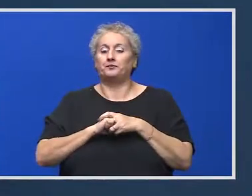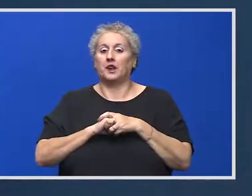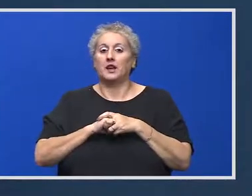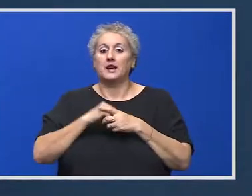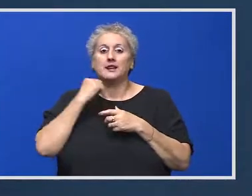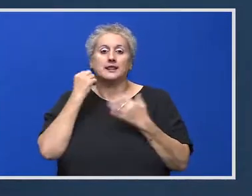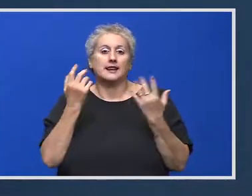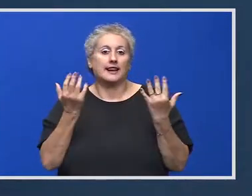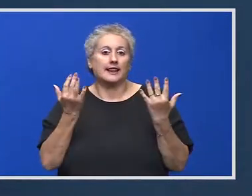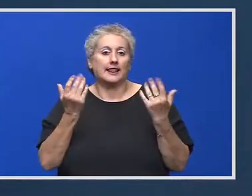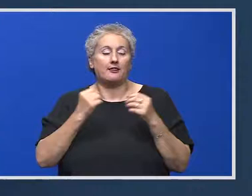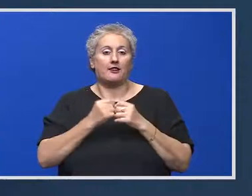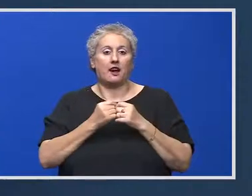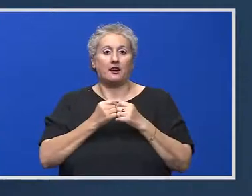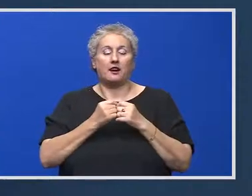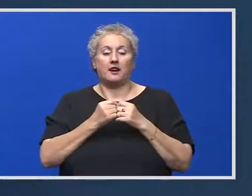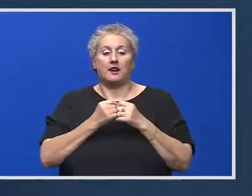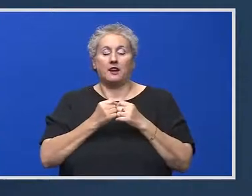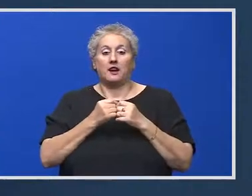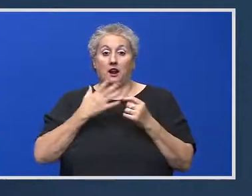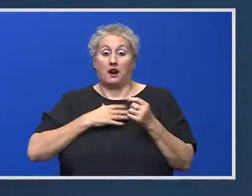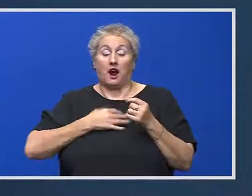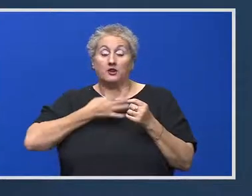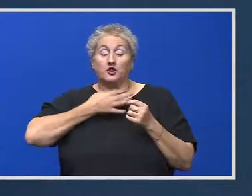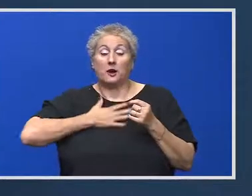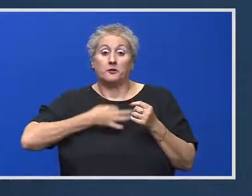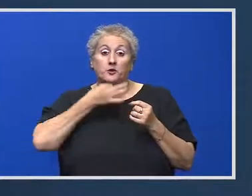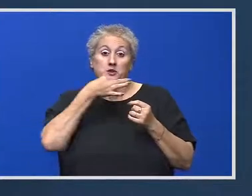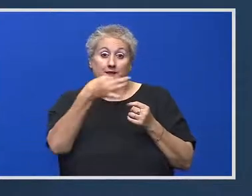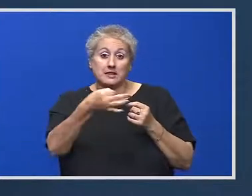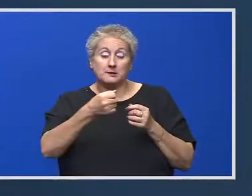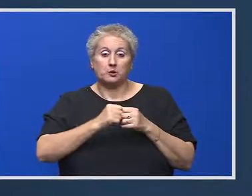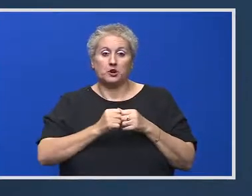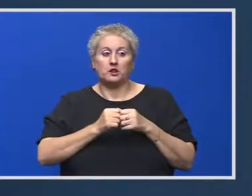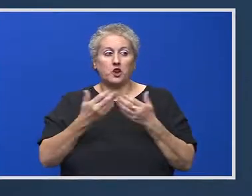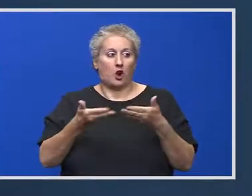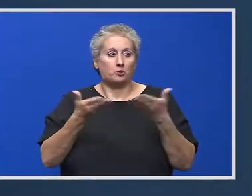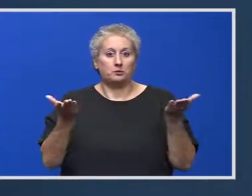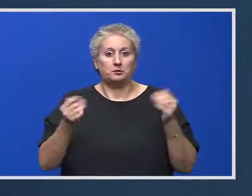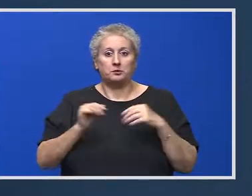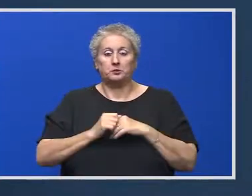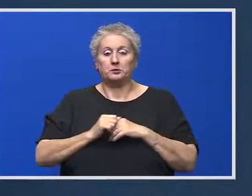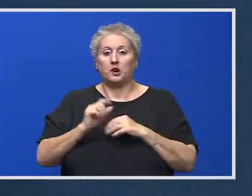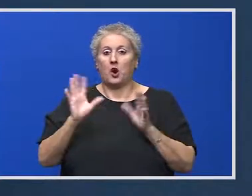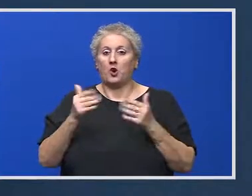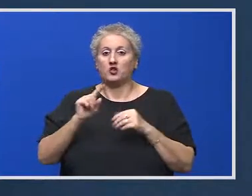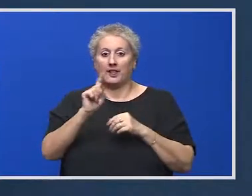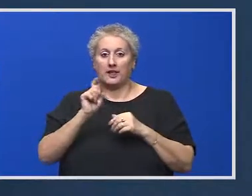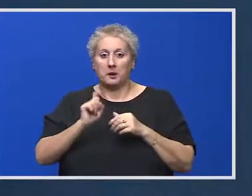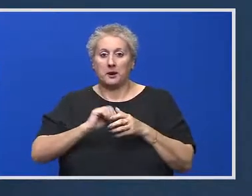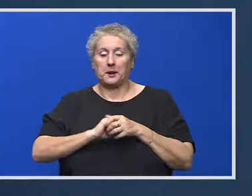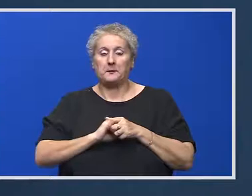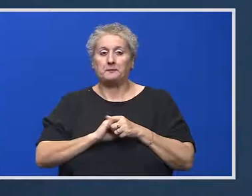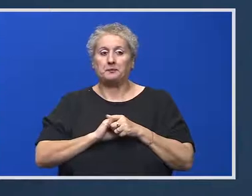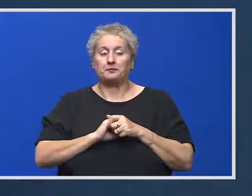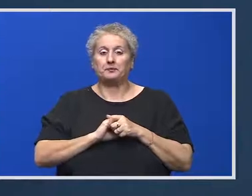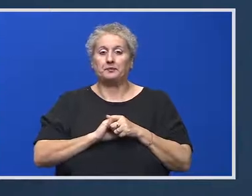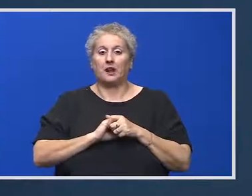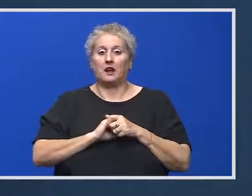Sunt câteva dintre aspectele pe care am dorit să le subniez. Vă stau la dispoziție cu orice fel de întrebări.